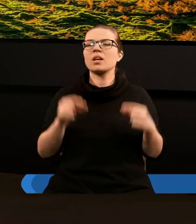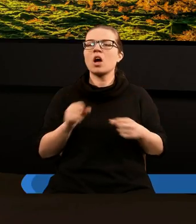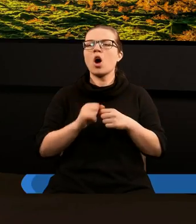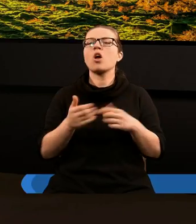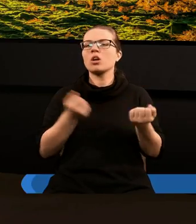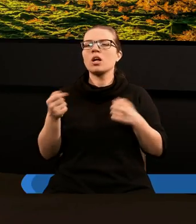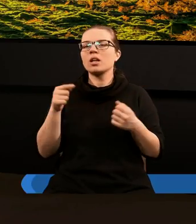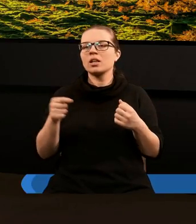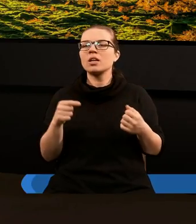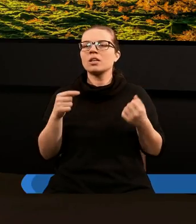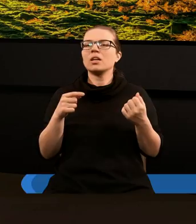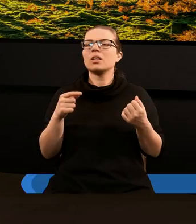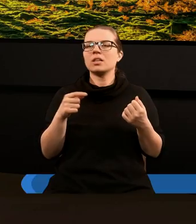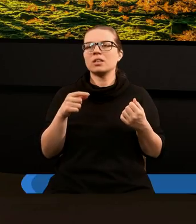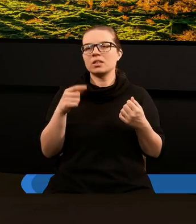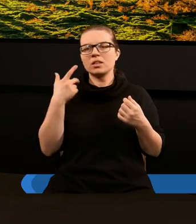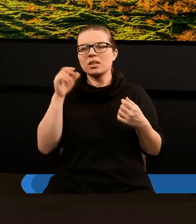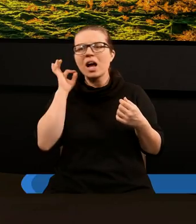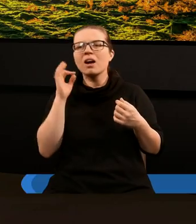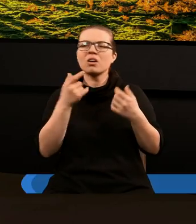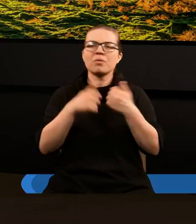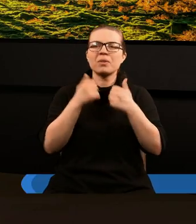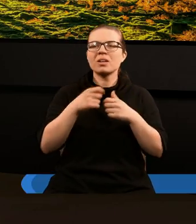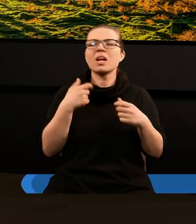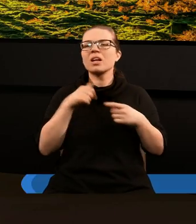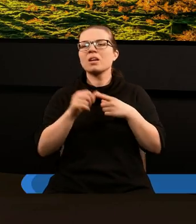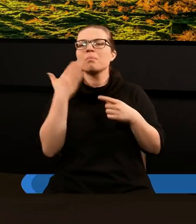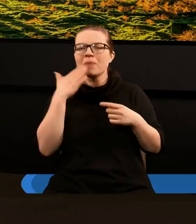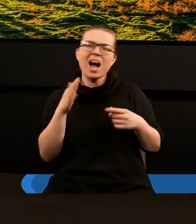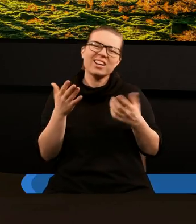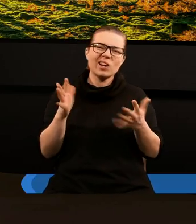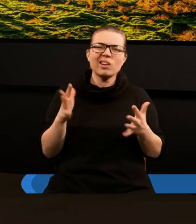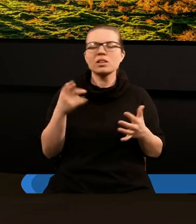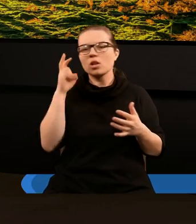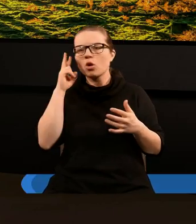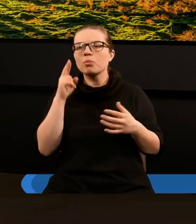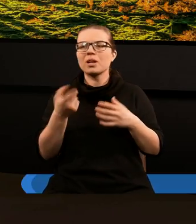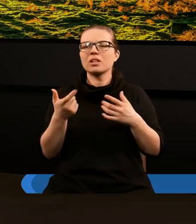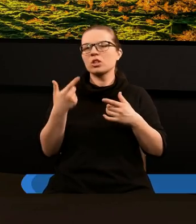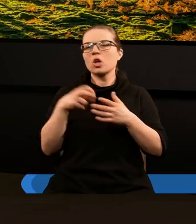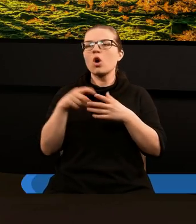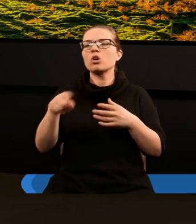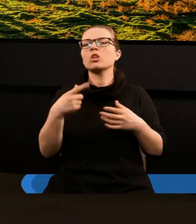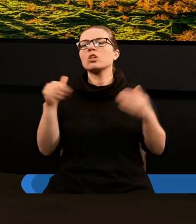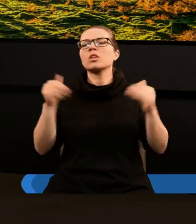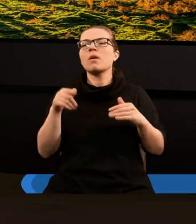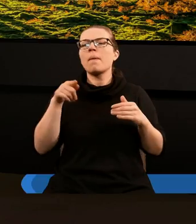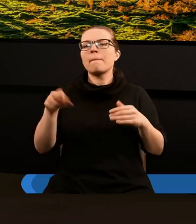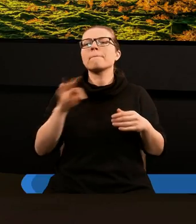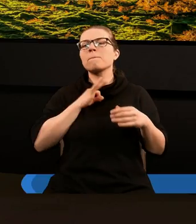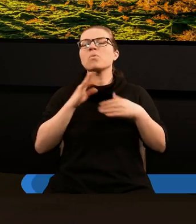odnośnie tego, żeby się nie skalać z kobietami jest bardzo opatrznie rozumiany i oczywiście nie chodzi tu o to, że nie można mieć